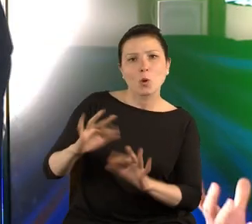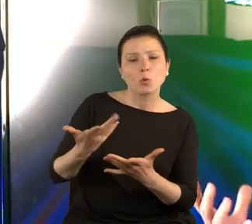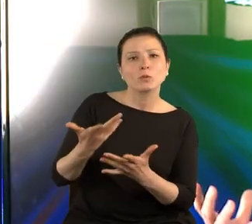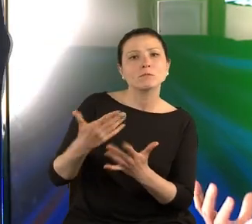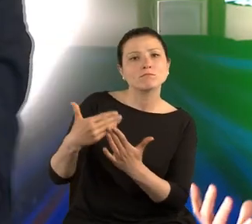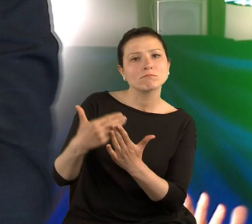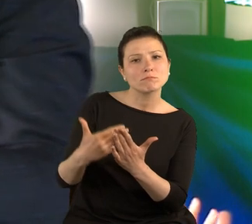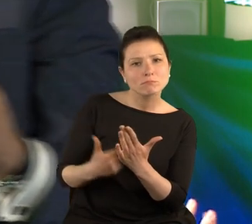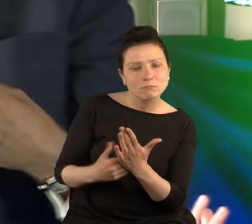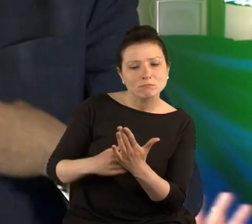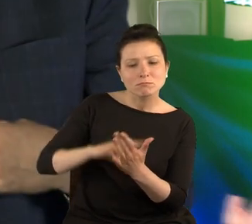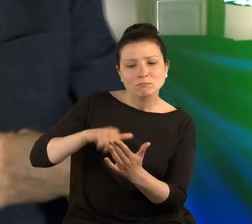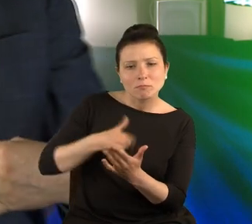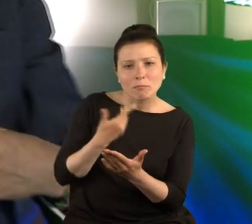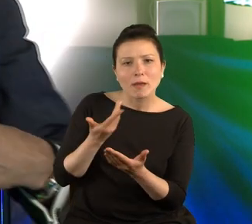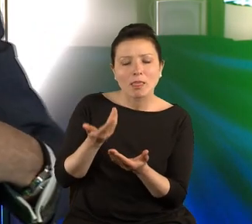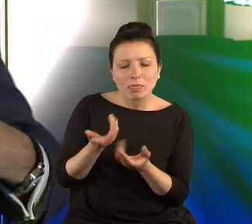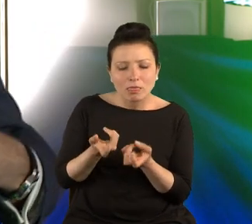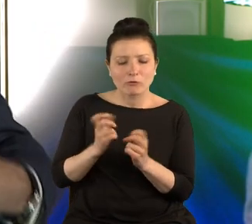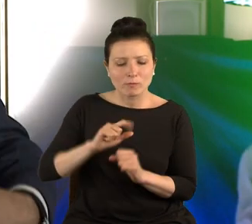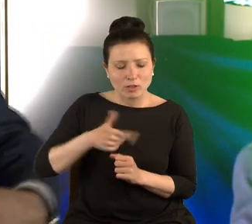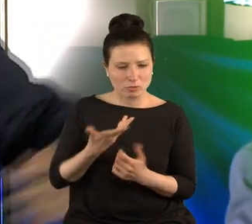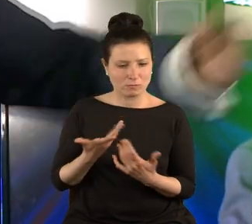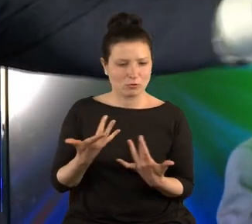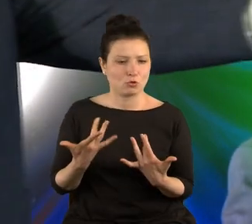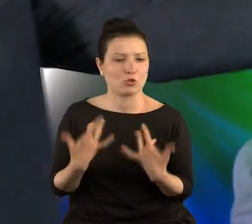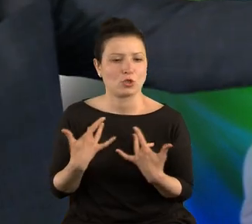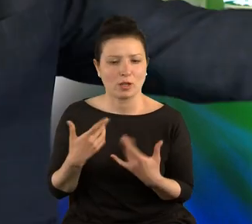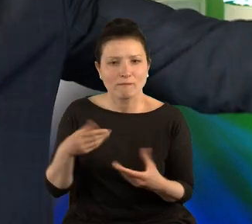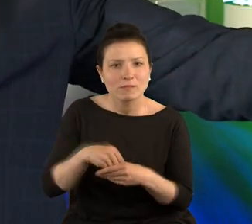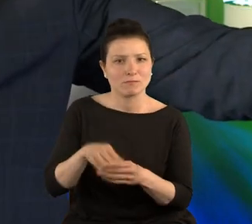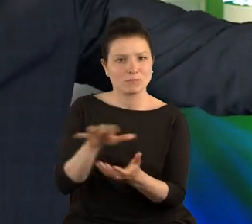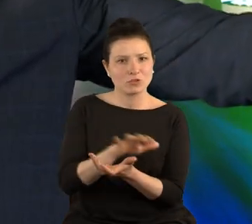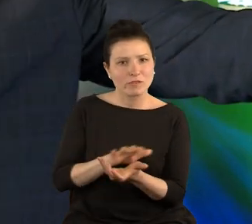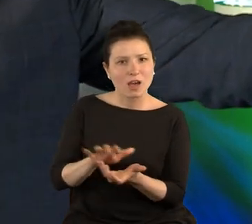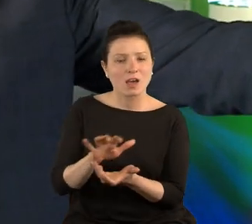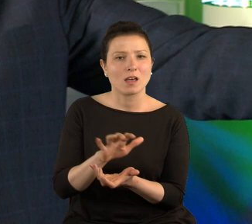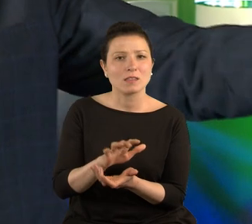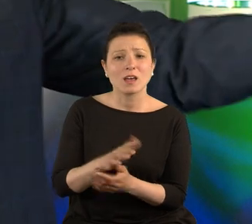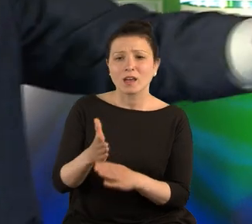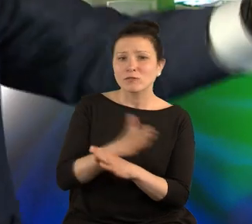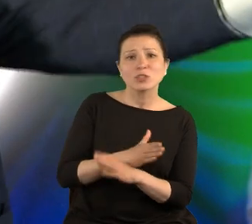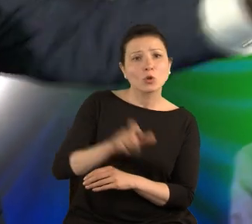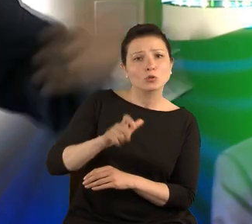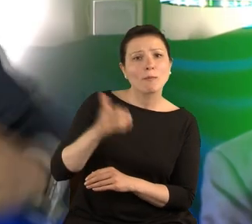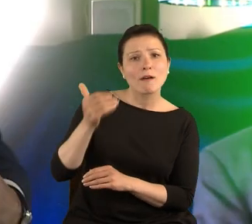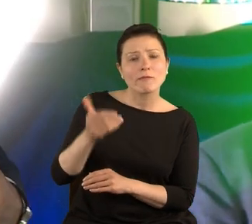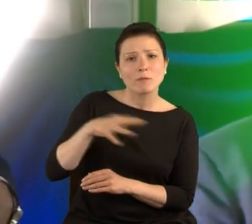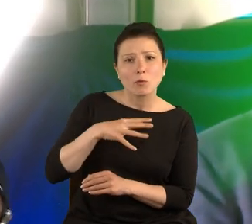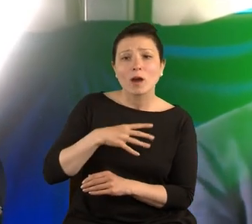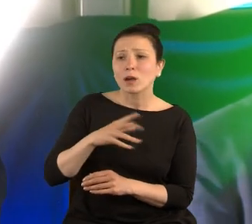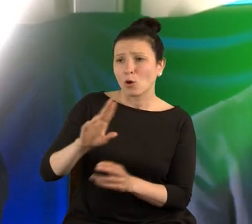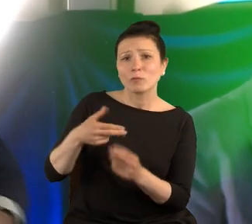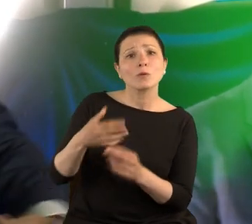składamy swoje bycie w świecie. Tak jak mój przedmówca odpowiedział na pytanie o strój